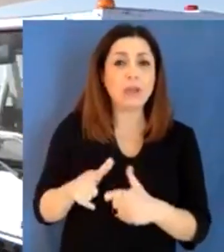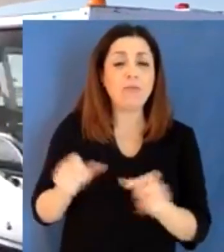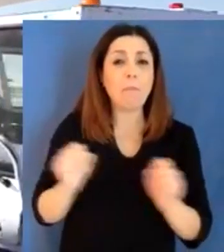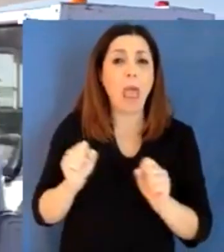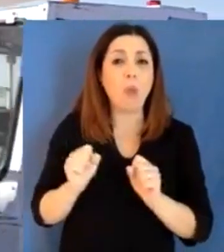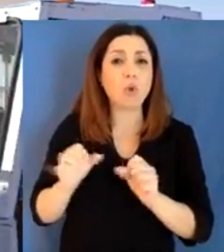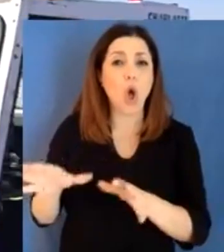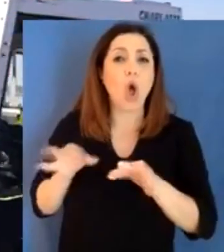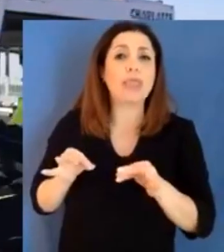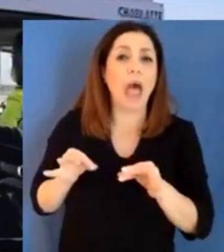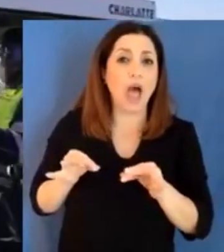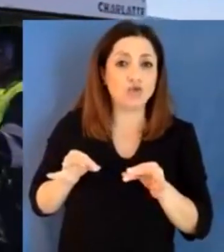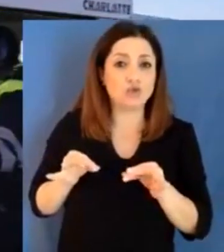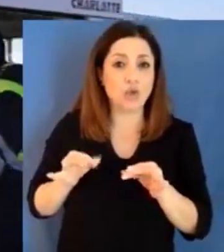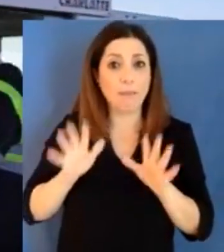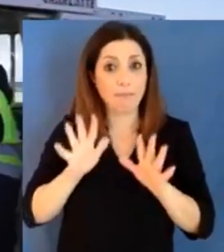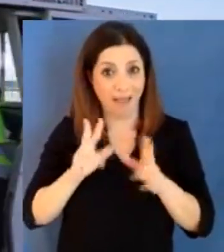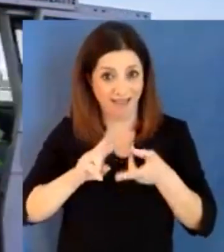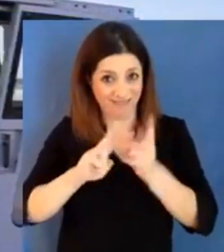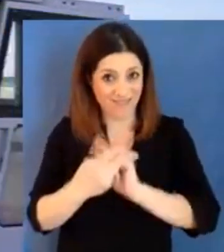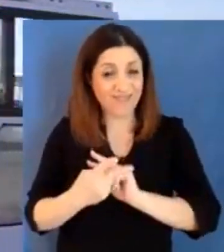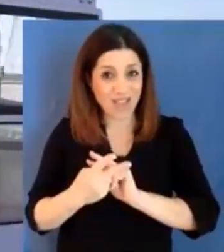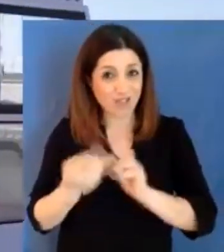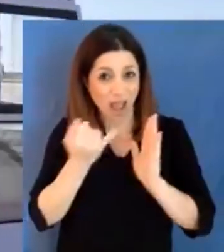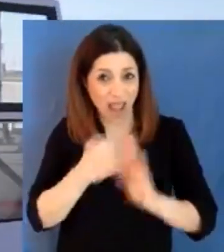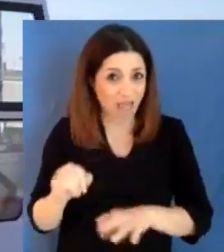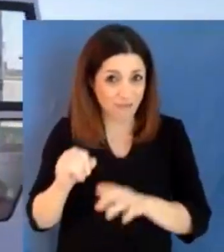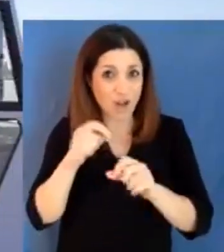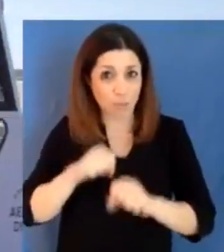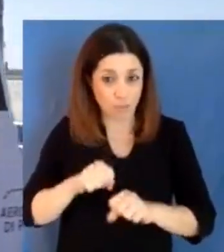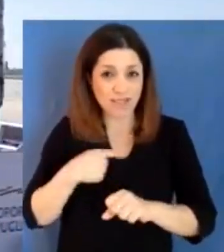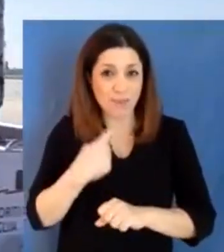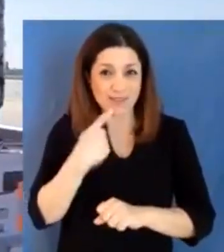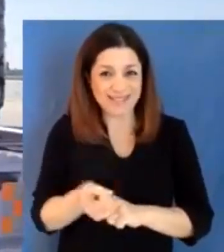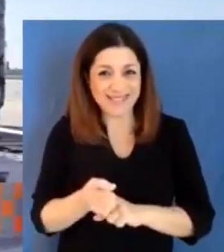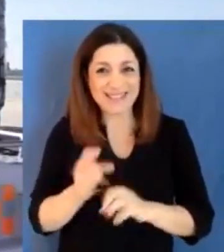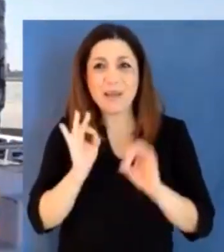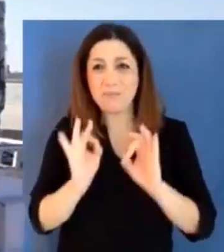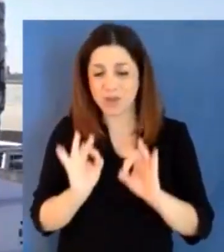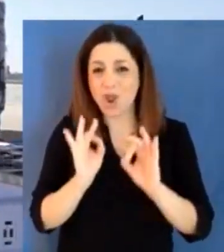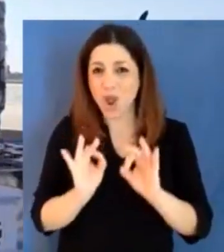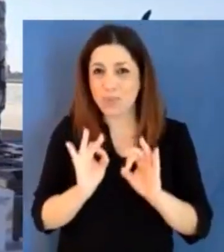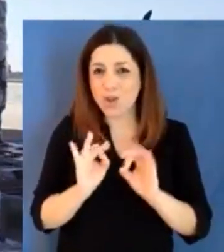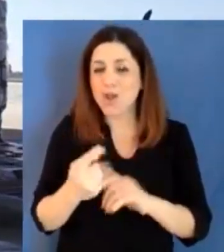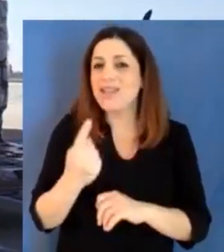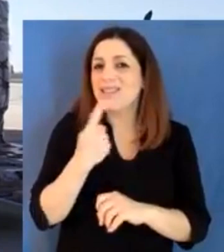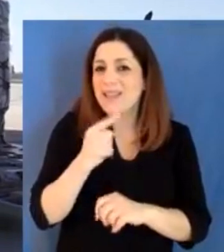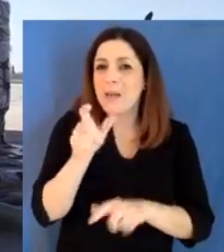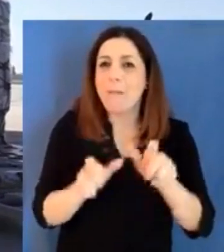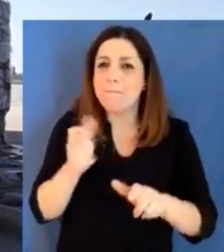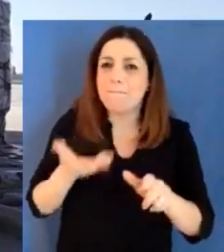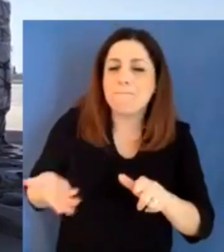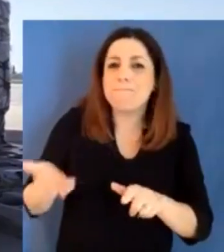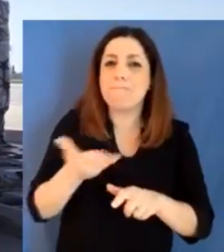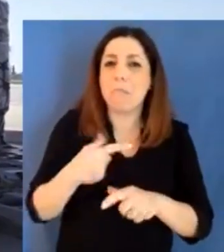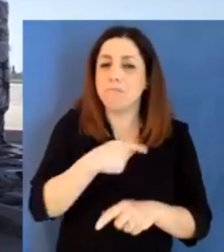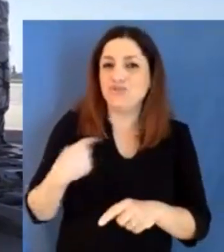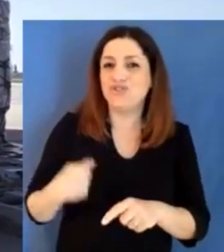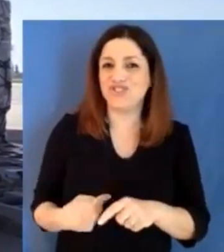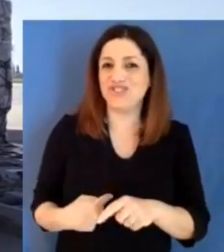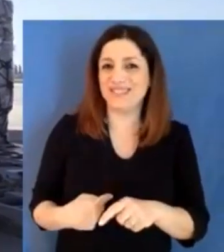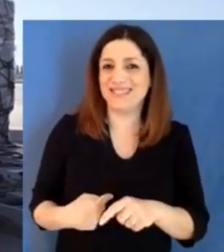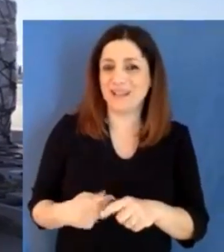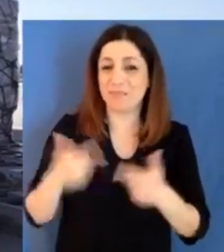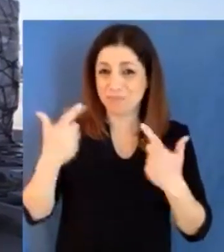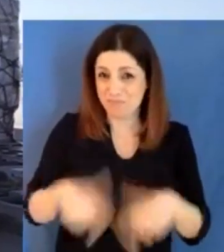il popolo cinese, perché questa lettera è intestata come il popolo della Repubblica Popolare